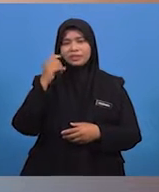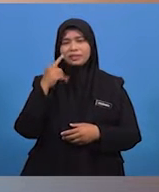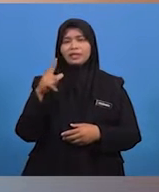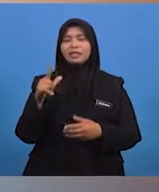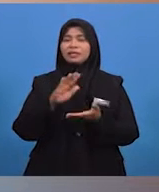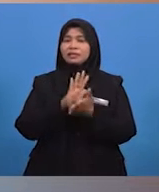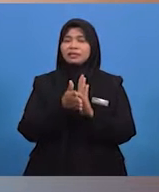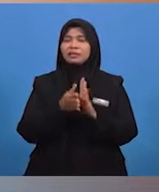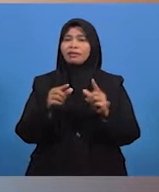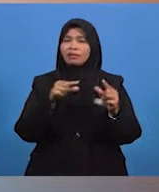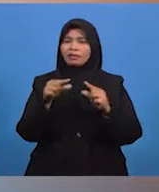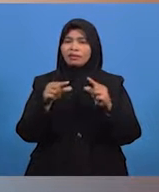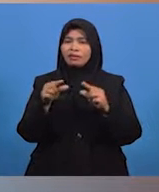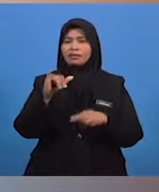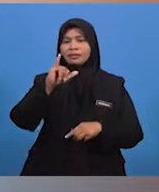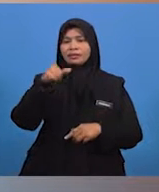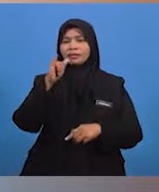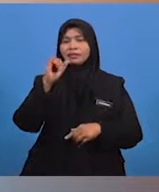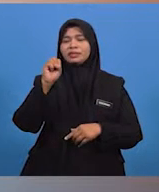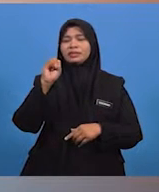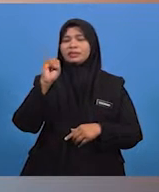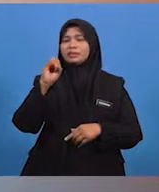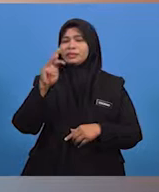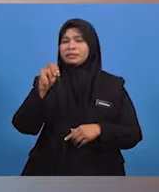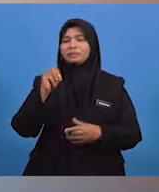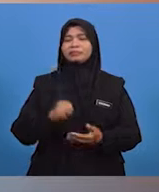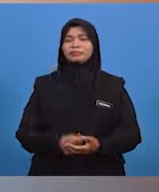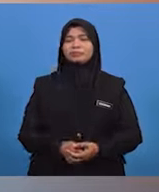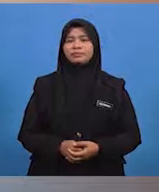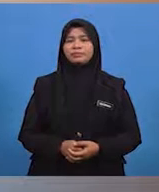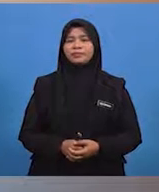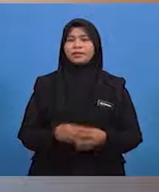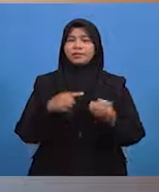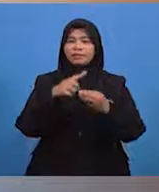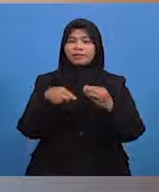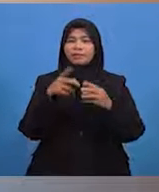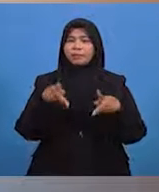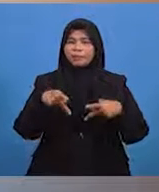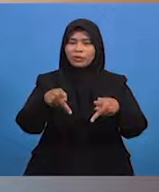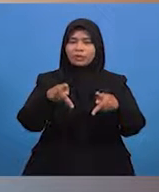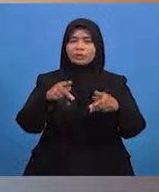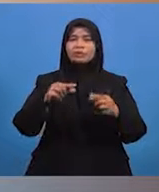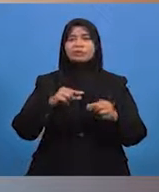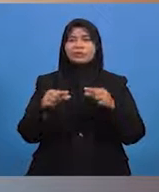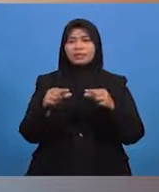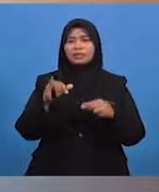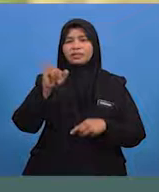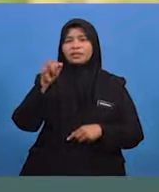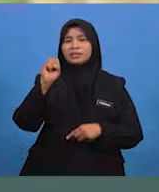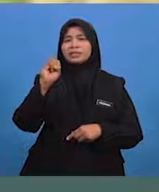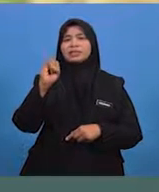gerakan jisim. Ya, pelajaran hari ini adalah tentang proses gerakan jisim.